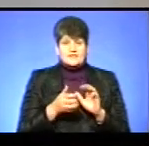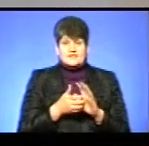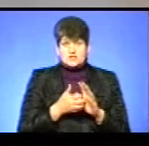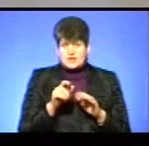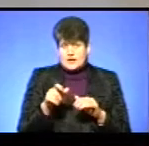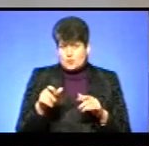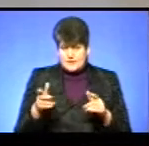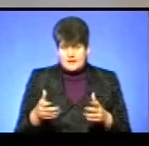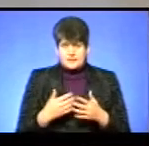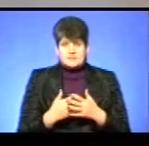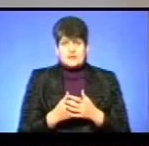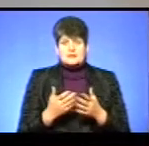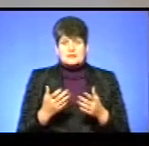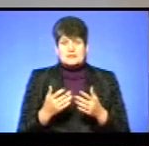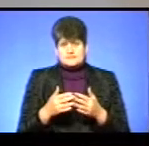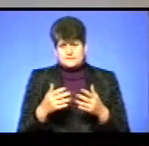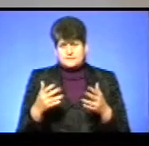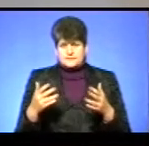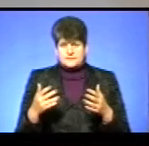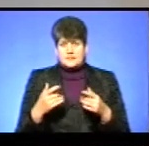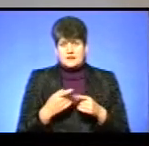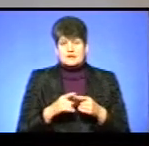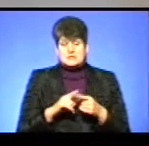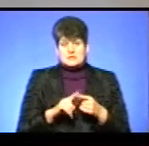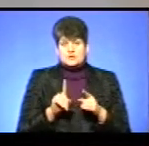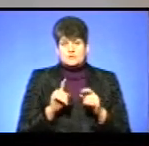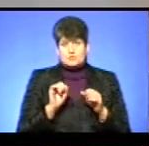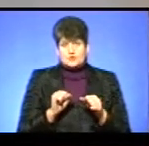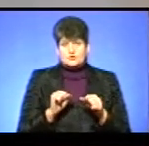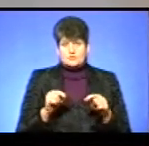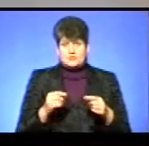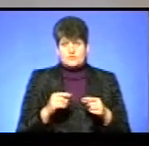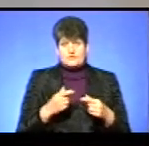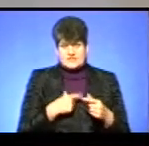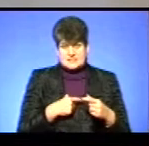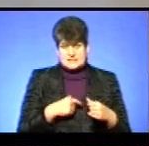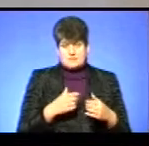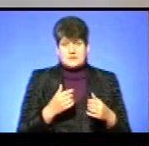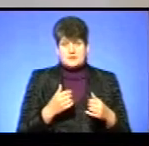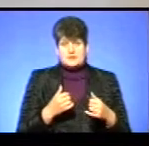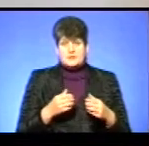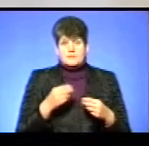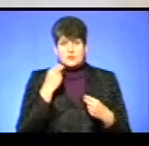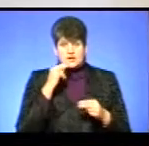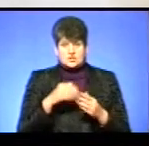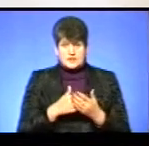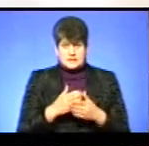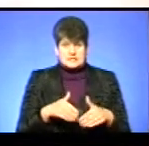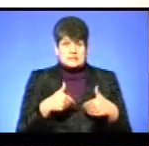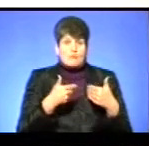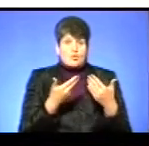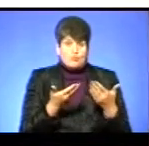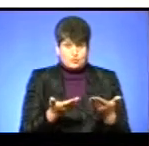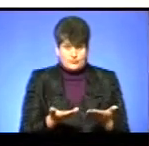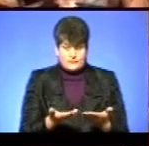Також, розрахунки – це не мій, це не моя сфера. Але те, що ми можемо зробити відседення підвищення якості, це власне запропонувати такий